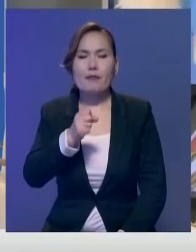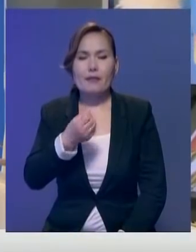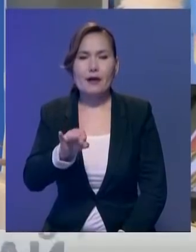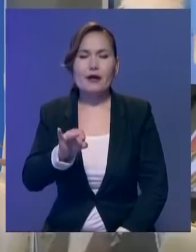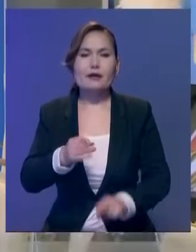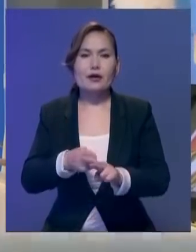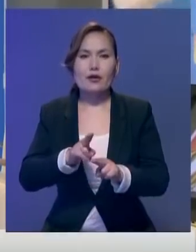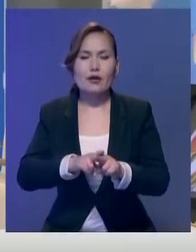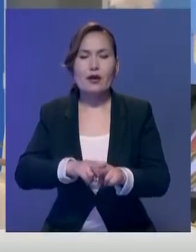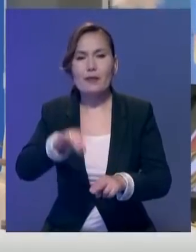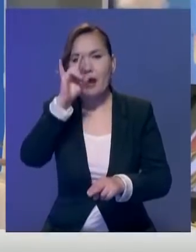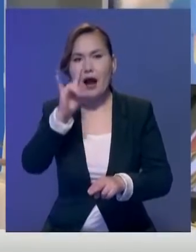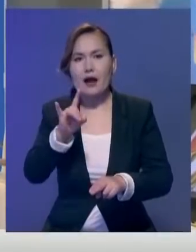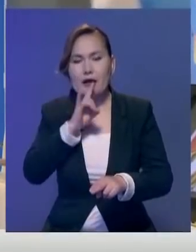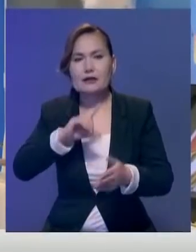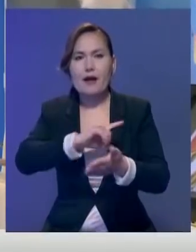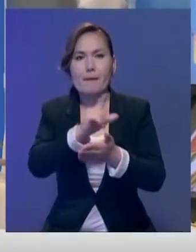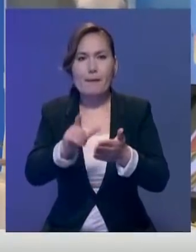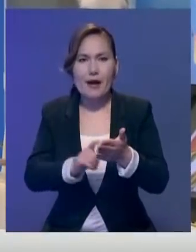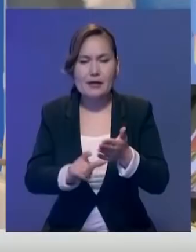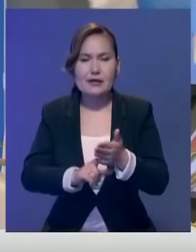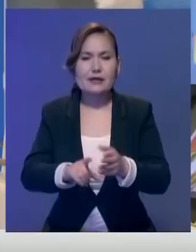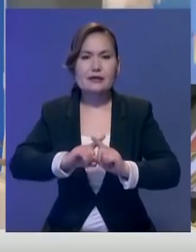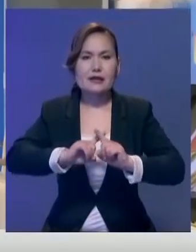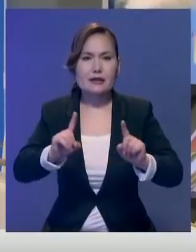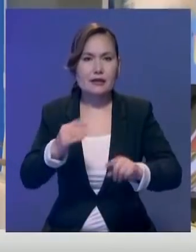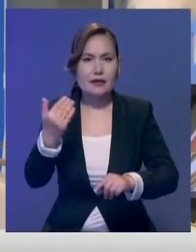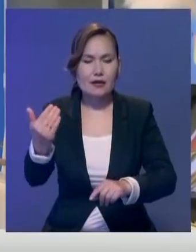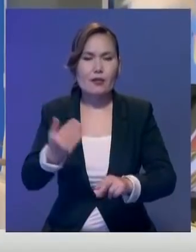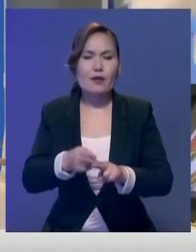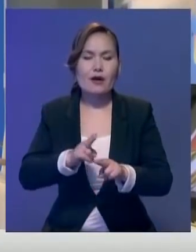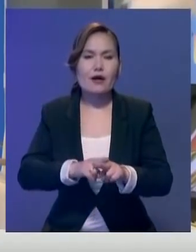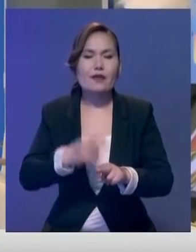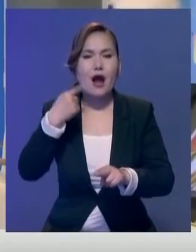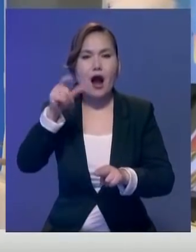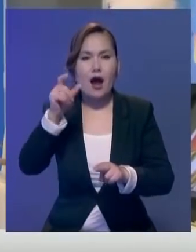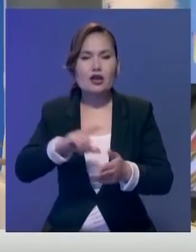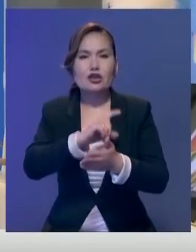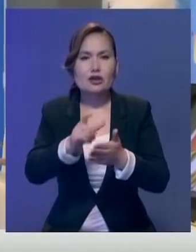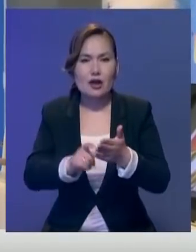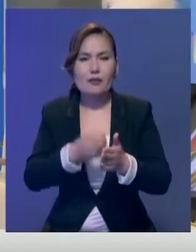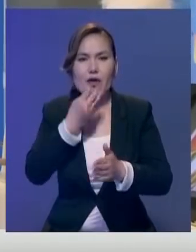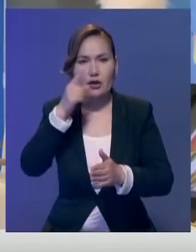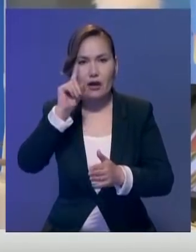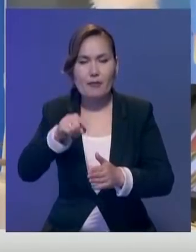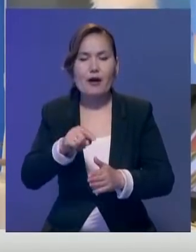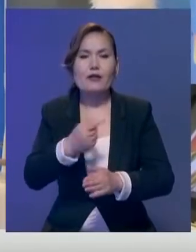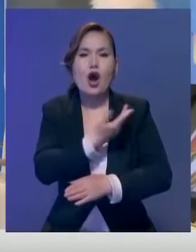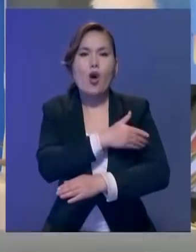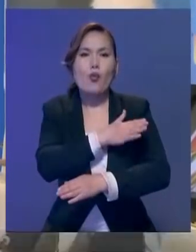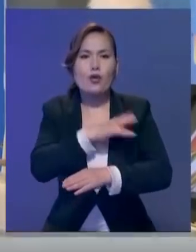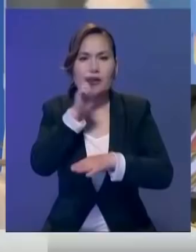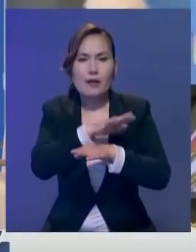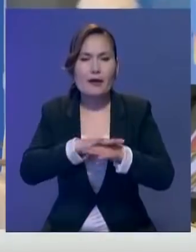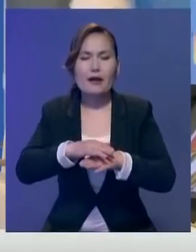Абай тек Қазақ байызесінің даратылғасы емес. Мен өзімде ақын шармаларымен жақын таныспын. Полшада Абай ғарнылған ескерткіш